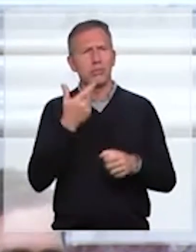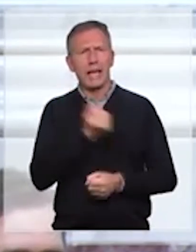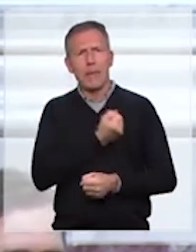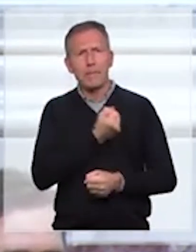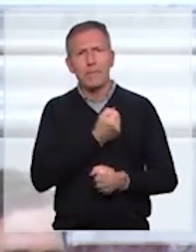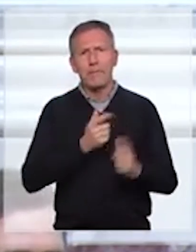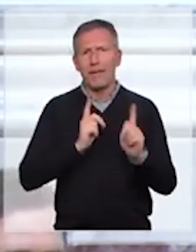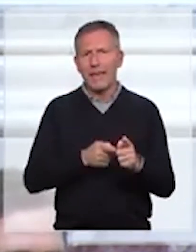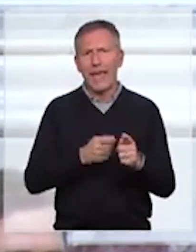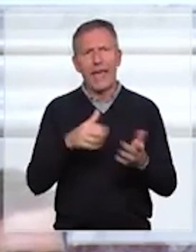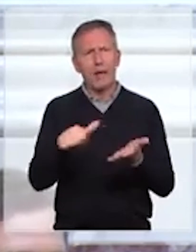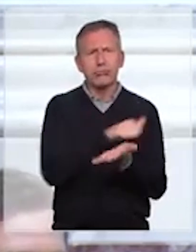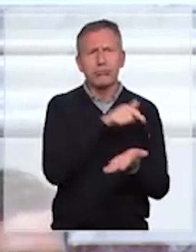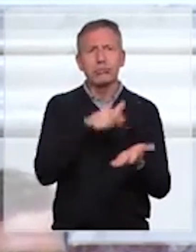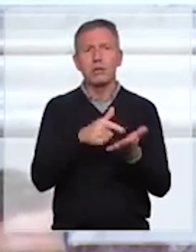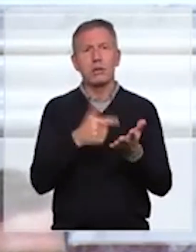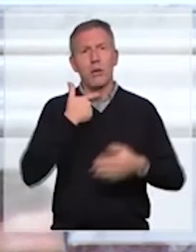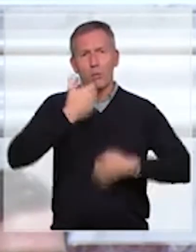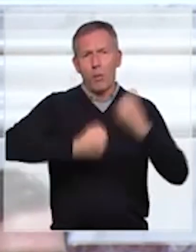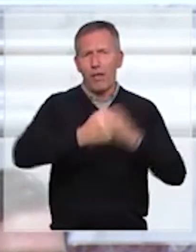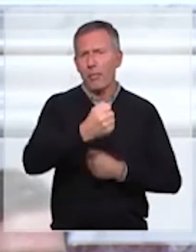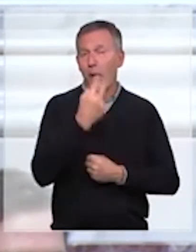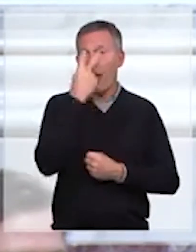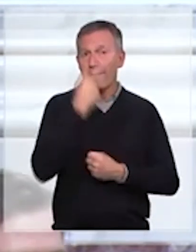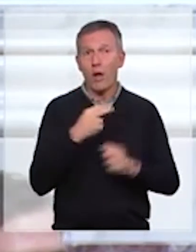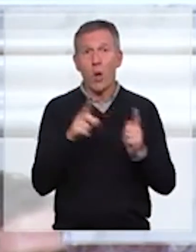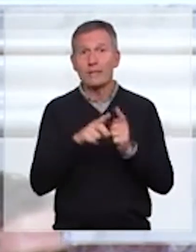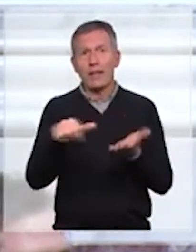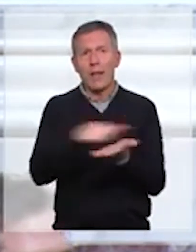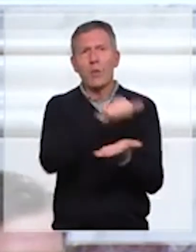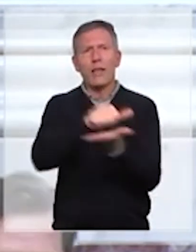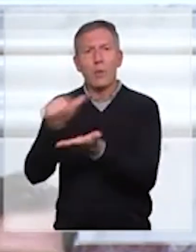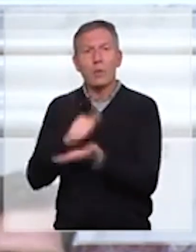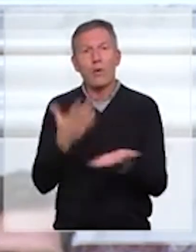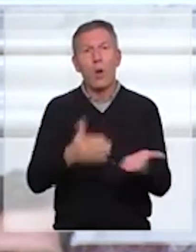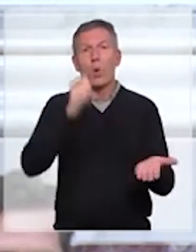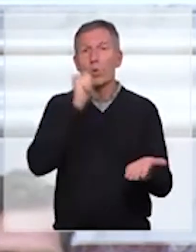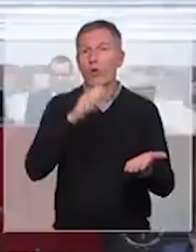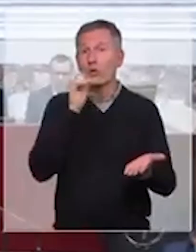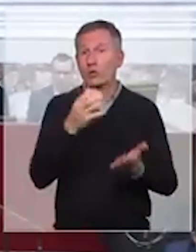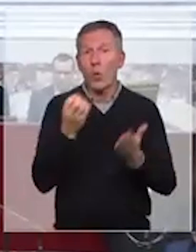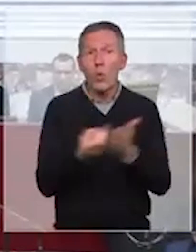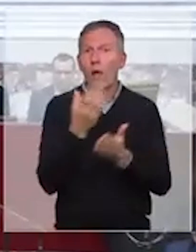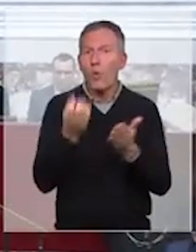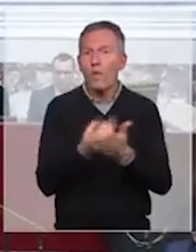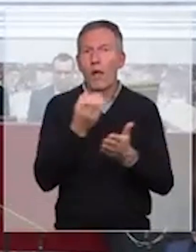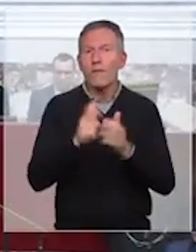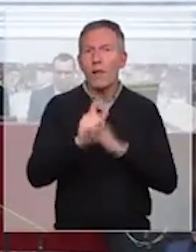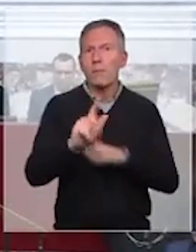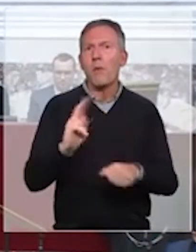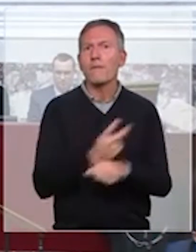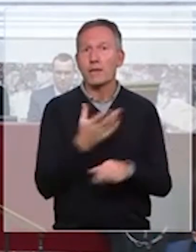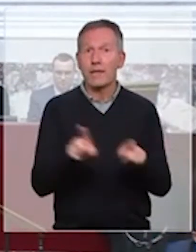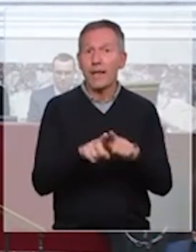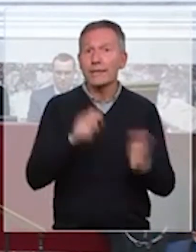de guerre, de bombardements aveugles et de destructions. Chaque jour apporte de nouvelles accablantes. Mais aussi,